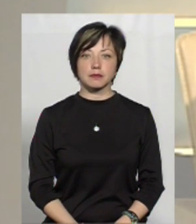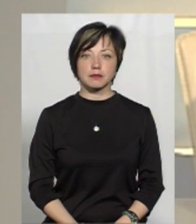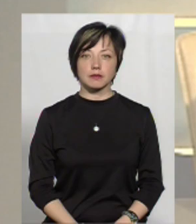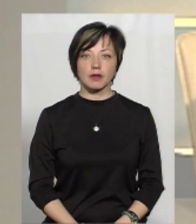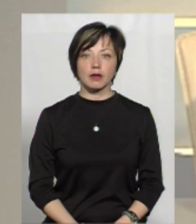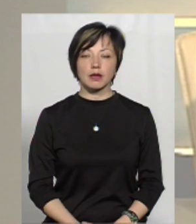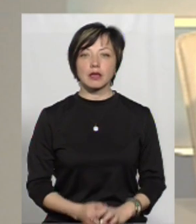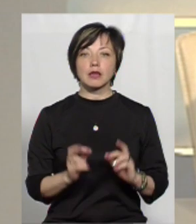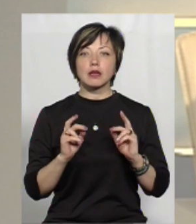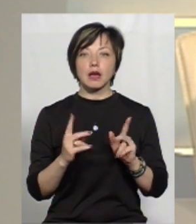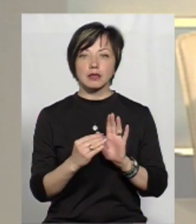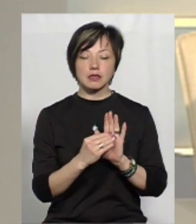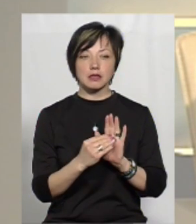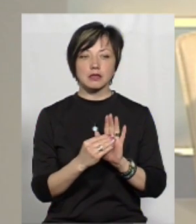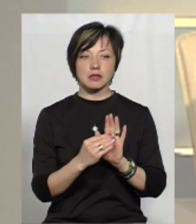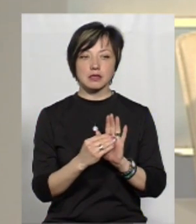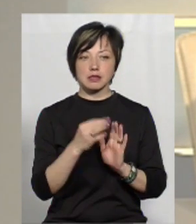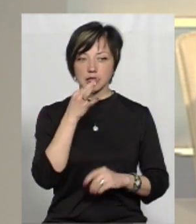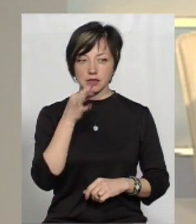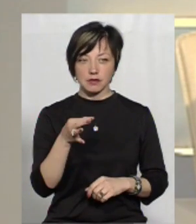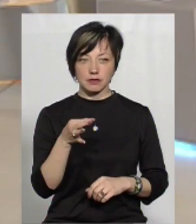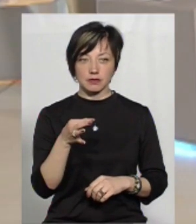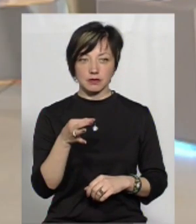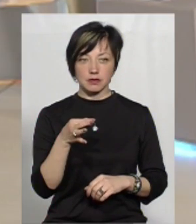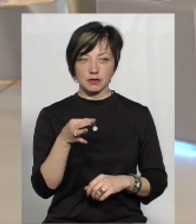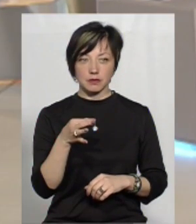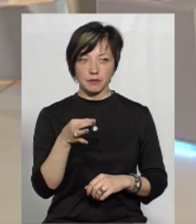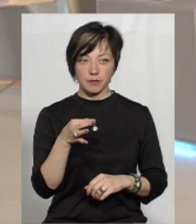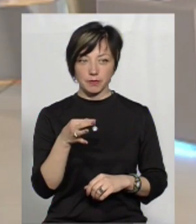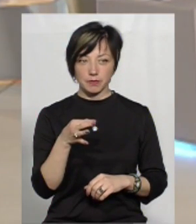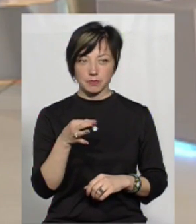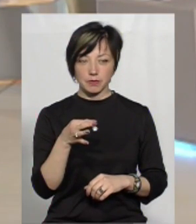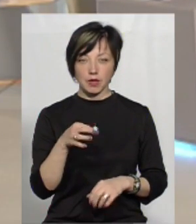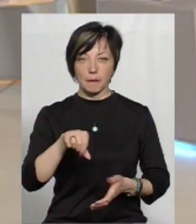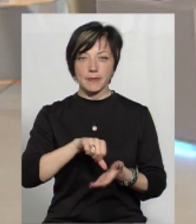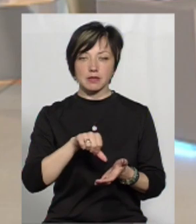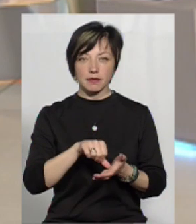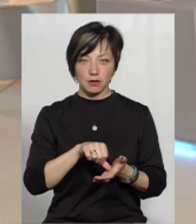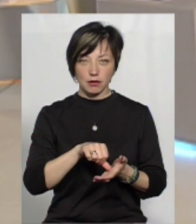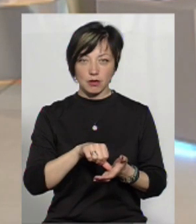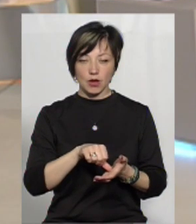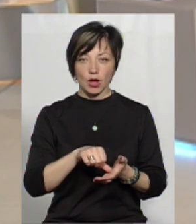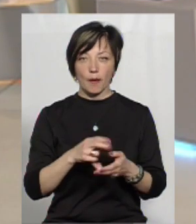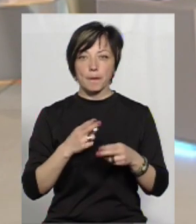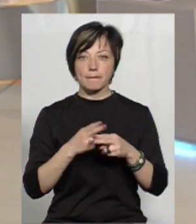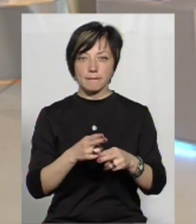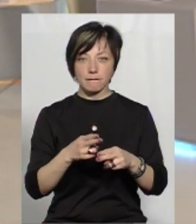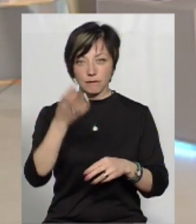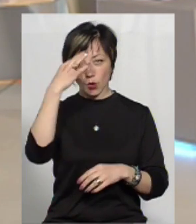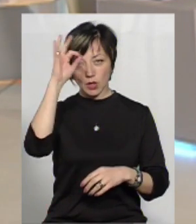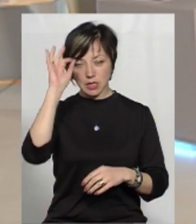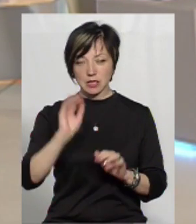Як зазначив представник ювенальної